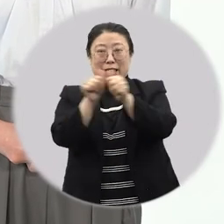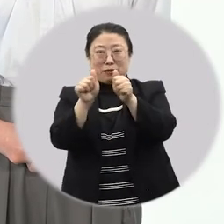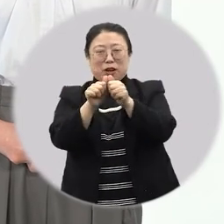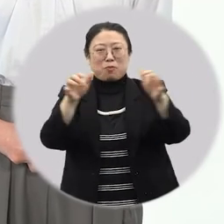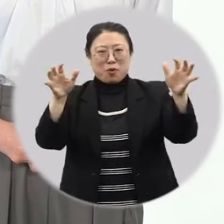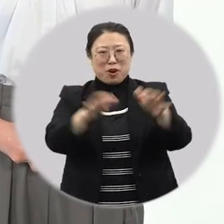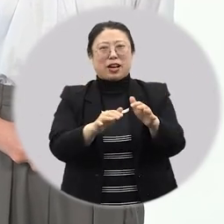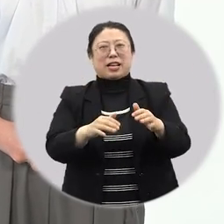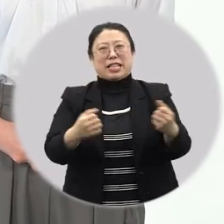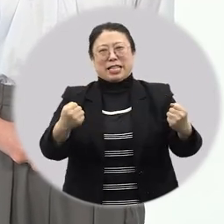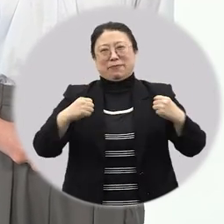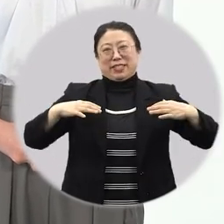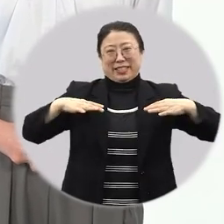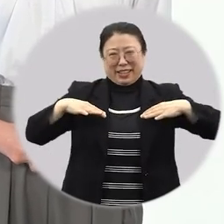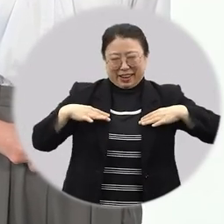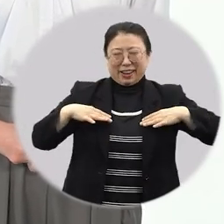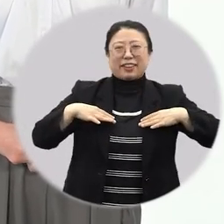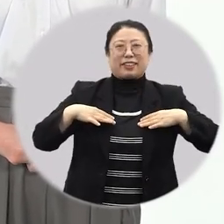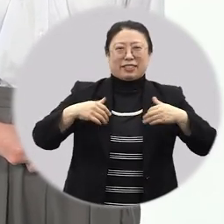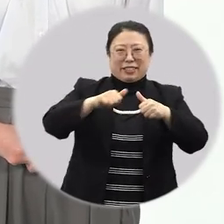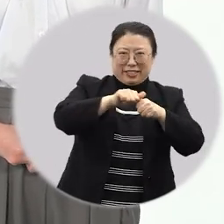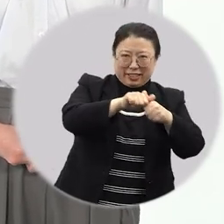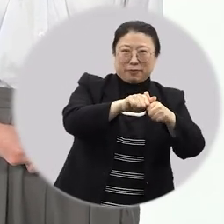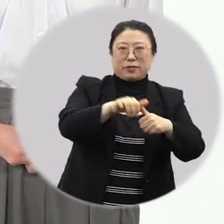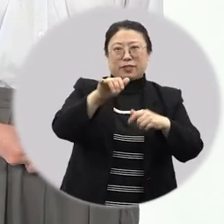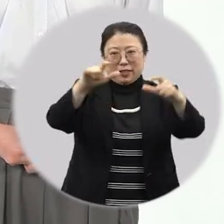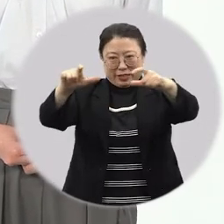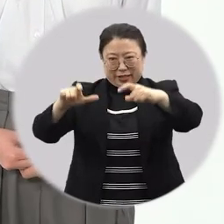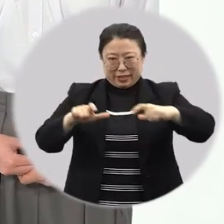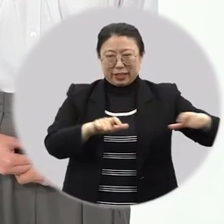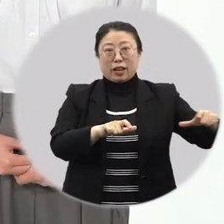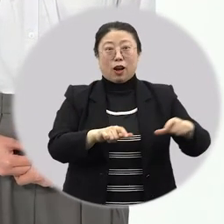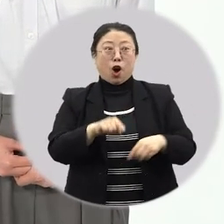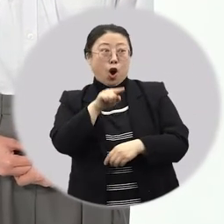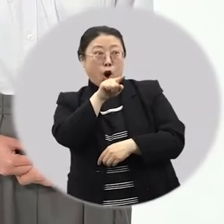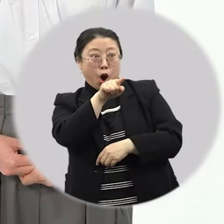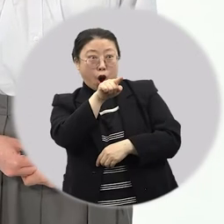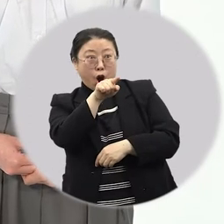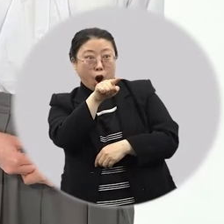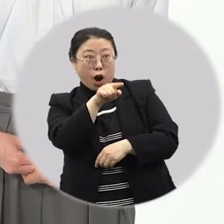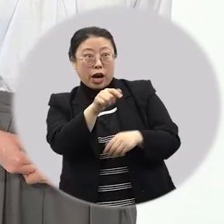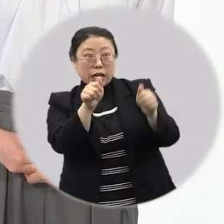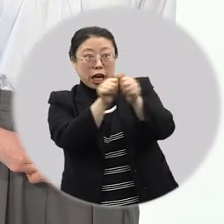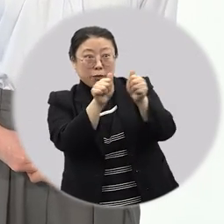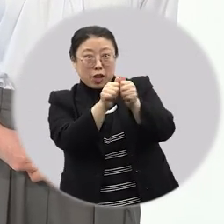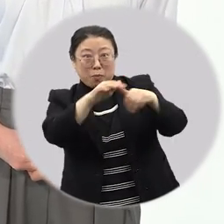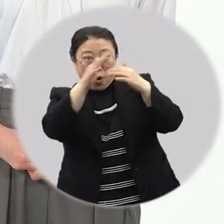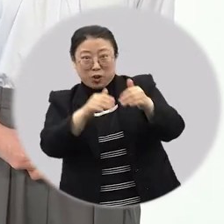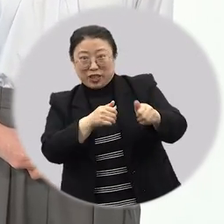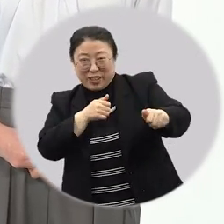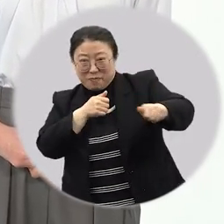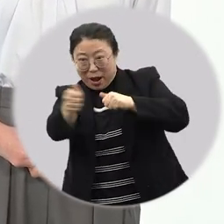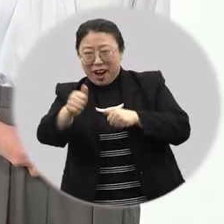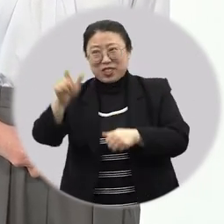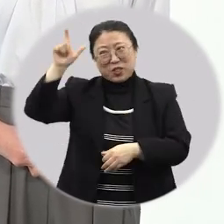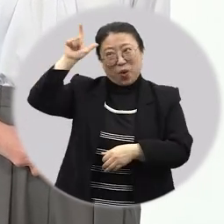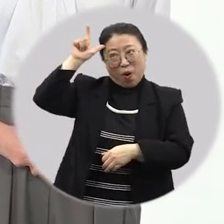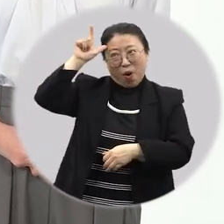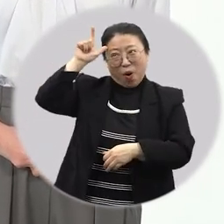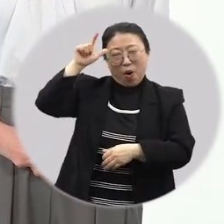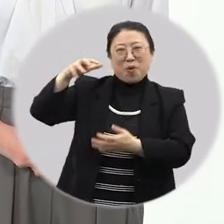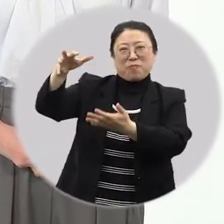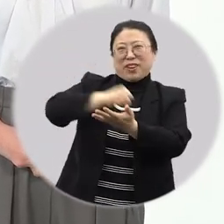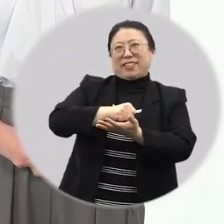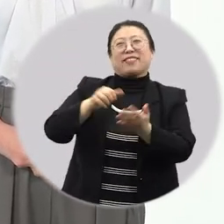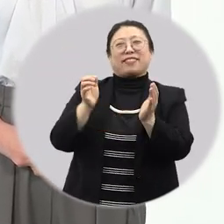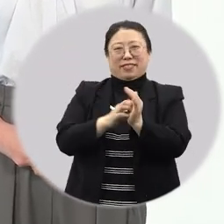모여 힘을 겨루는 씨름경기가 지역마다 열렸어요. 저기 보이는 사내가 모두를 제치고 소 한 마리를